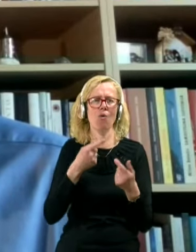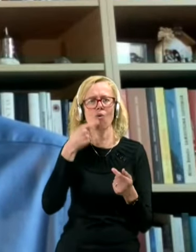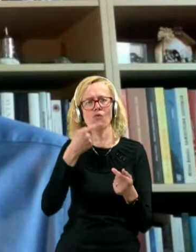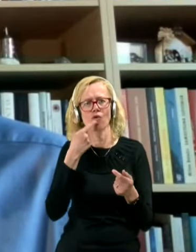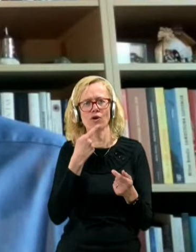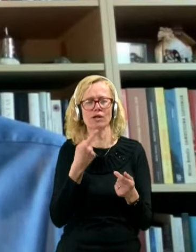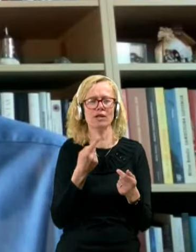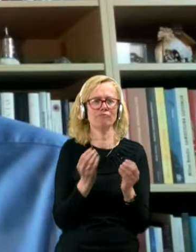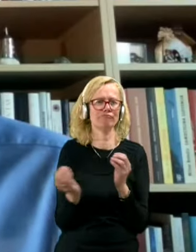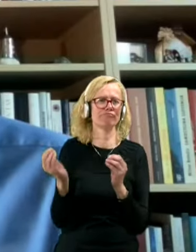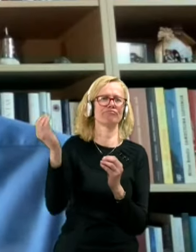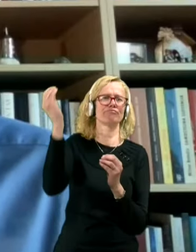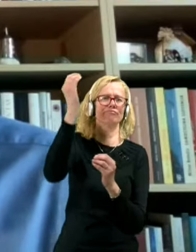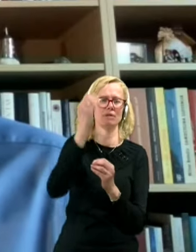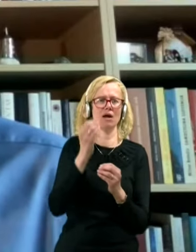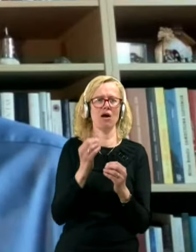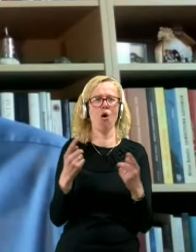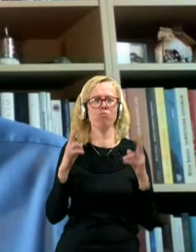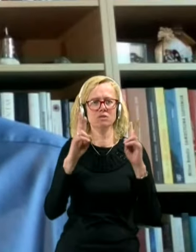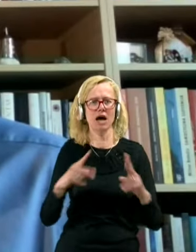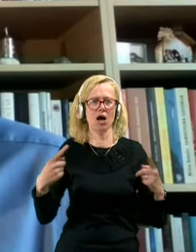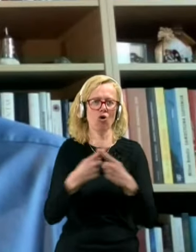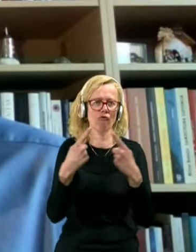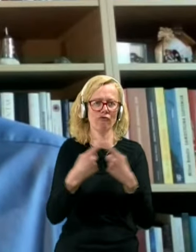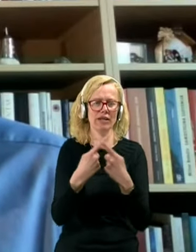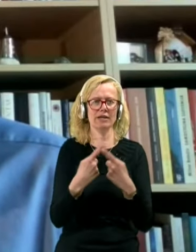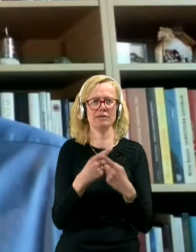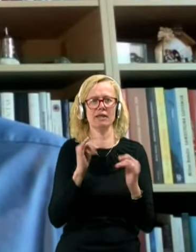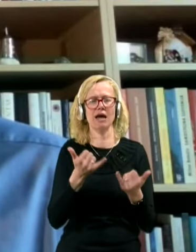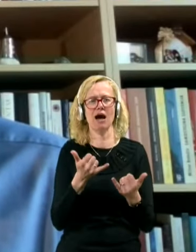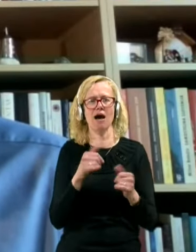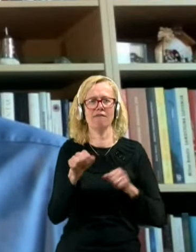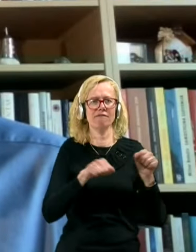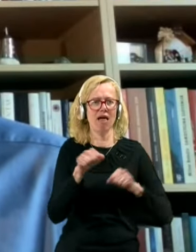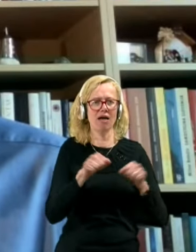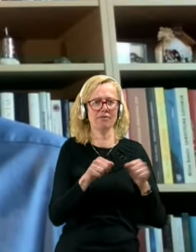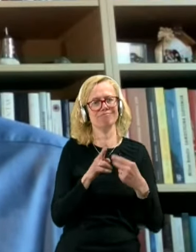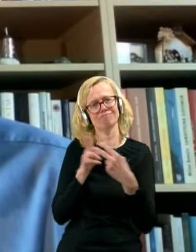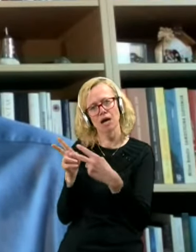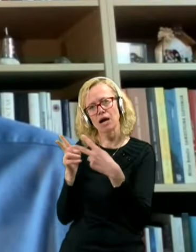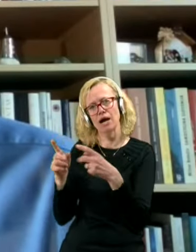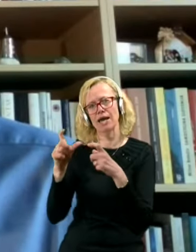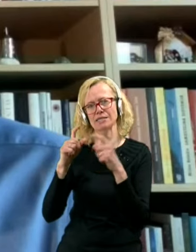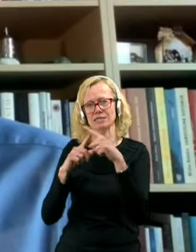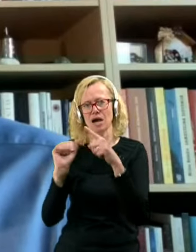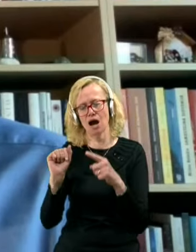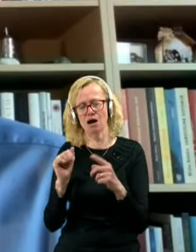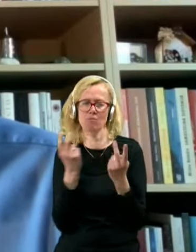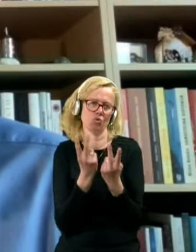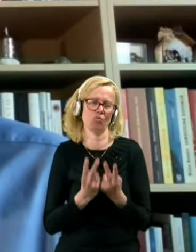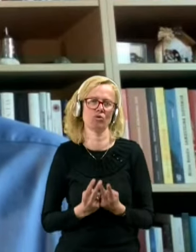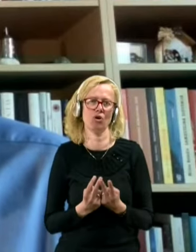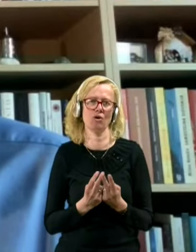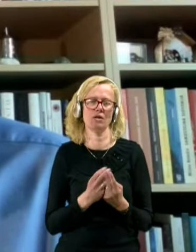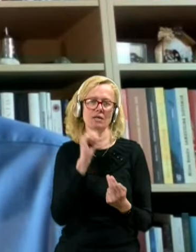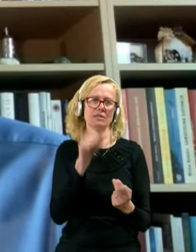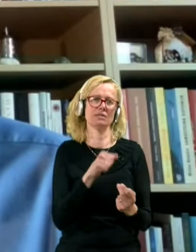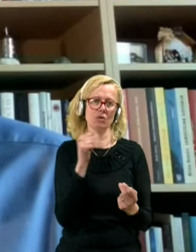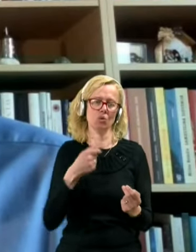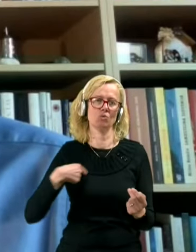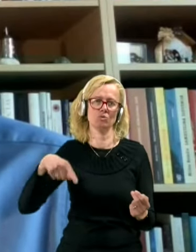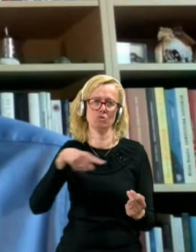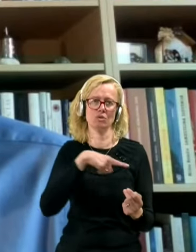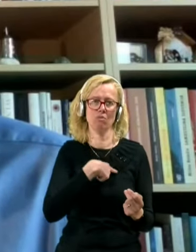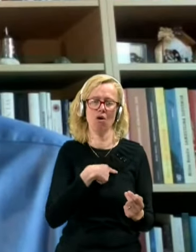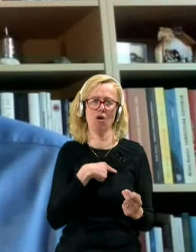konflikt obstaja, da vlada nagaja STA-ju in podobno. Tudi zato smo zdaj v